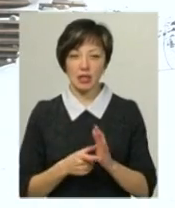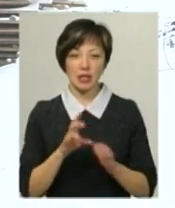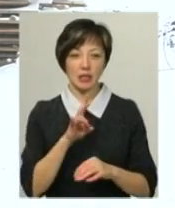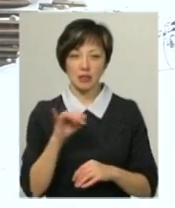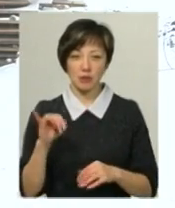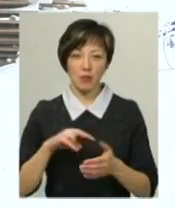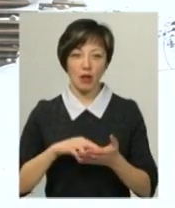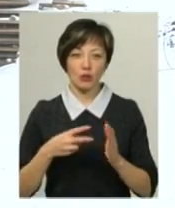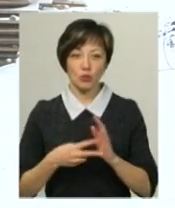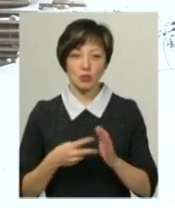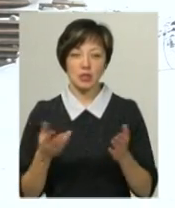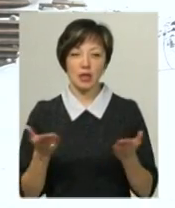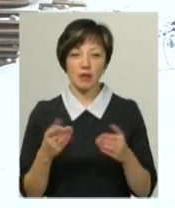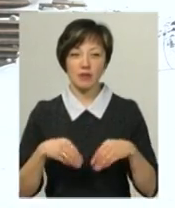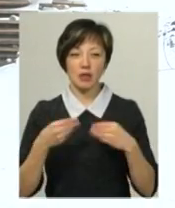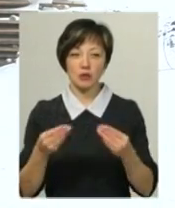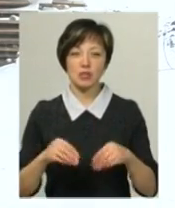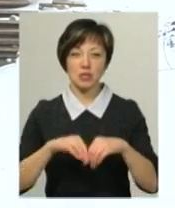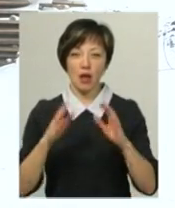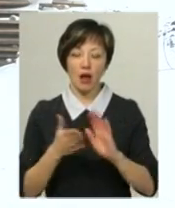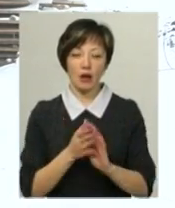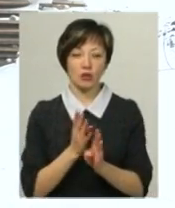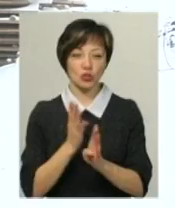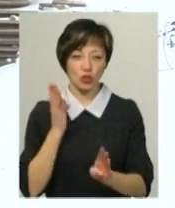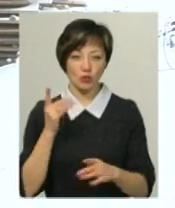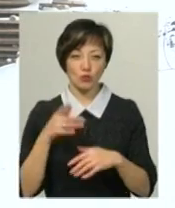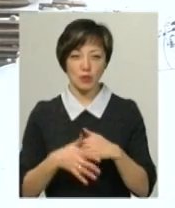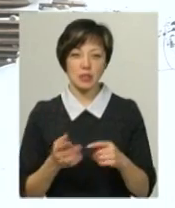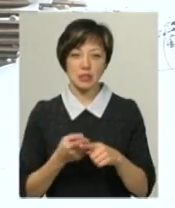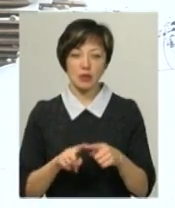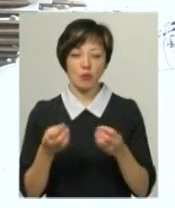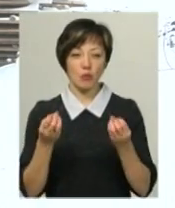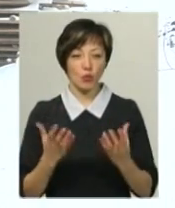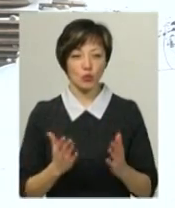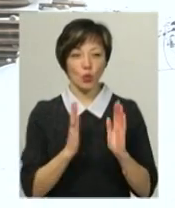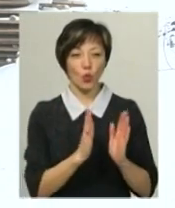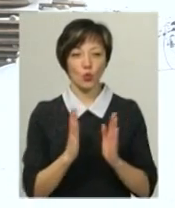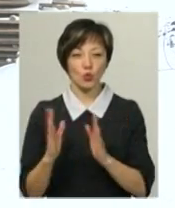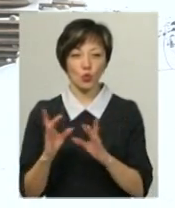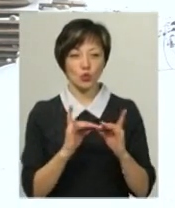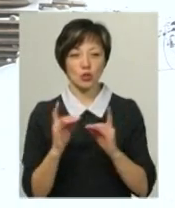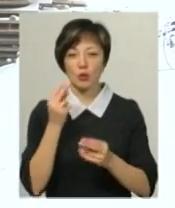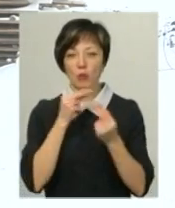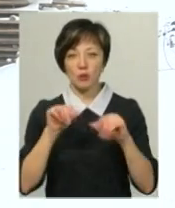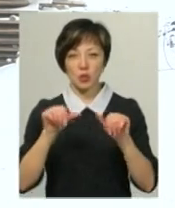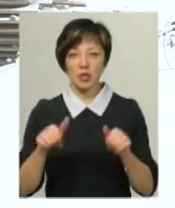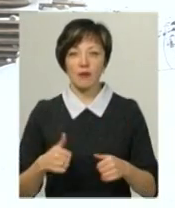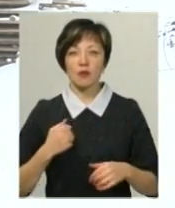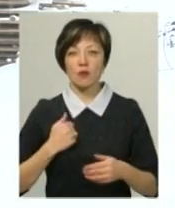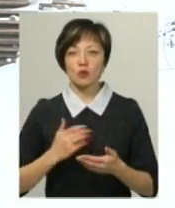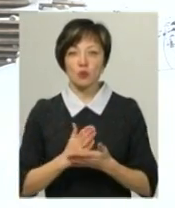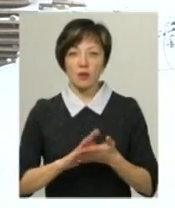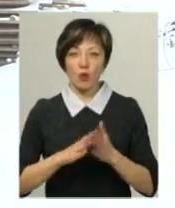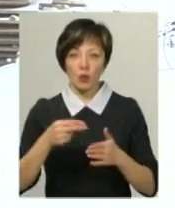видаються за загальною чергою, розумієте. Це просто гуртожитки поліпшеного типу для військовослужбовців за